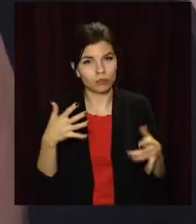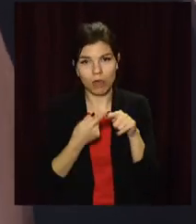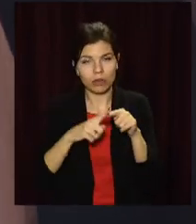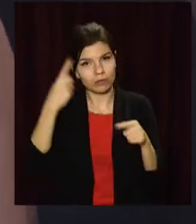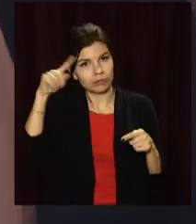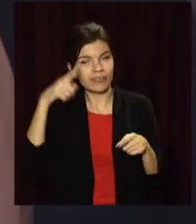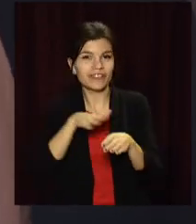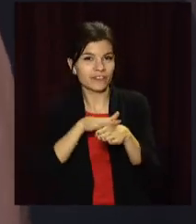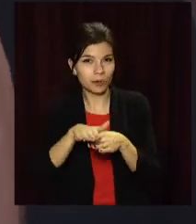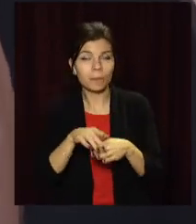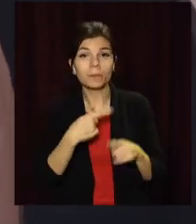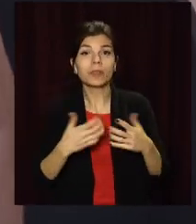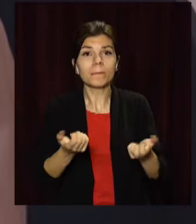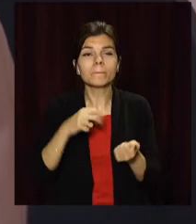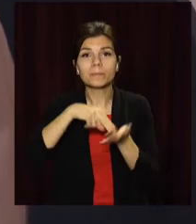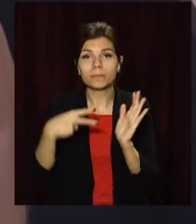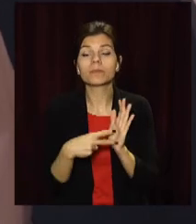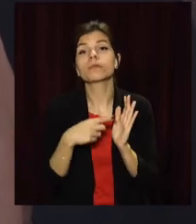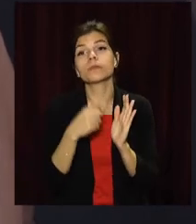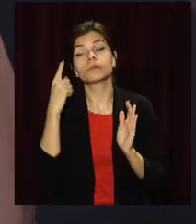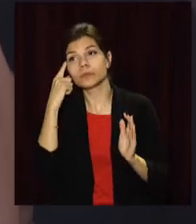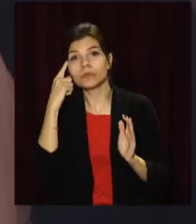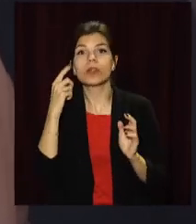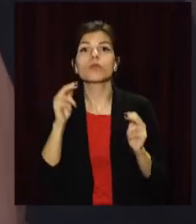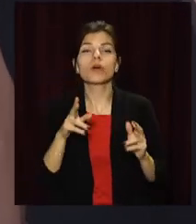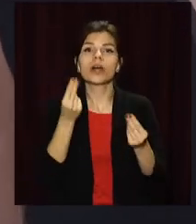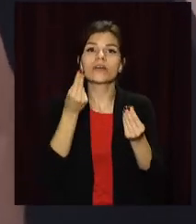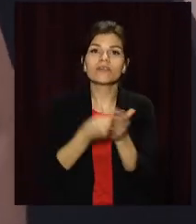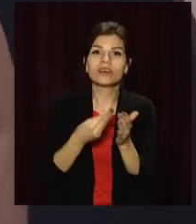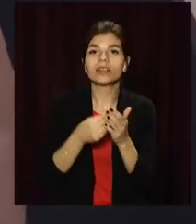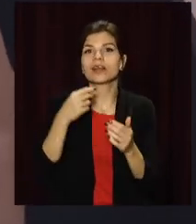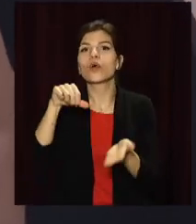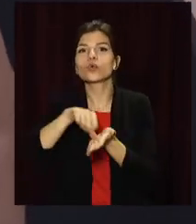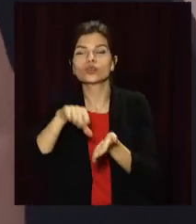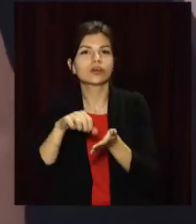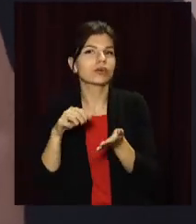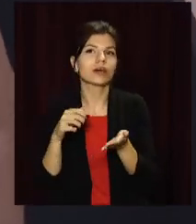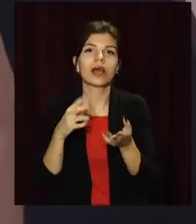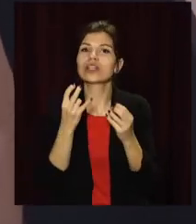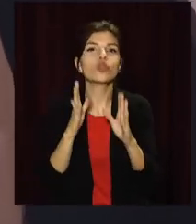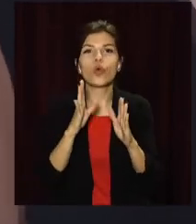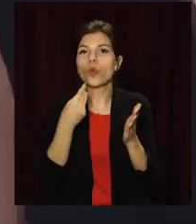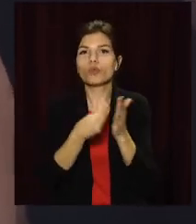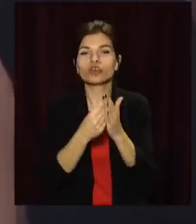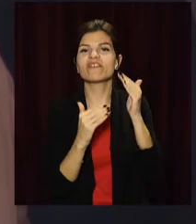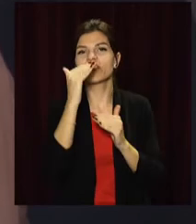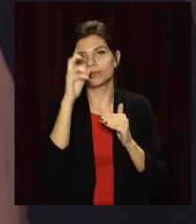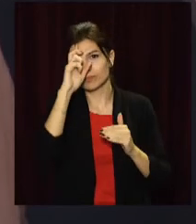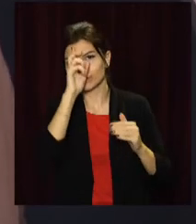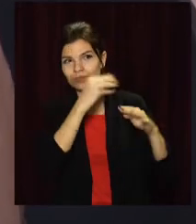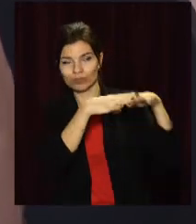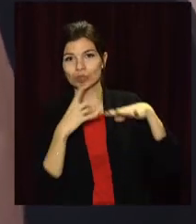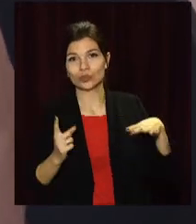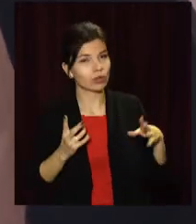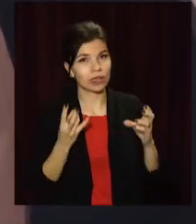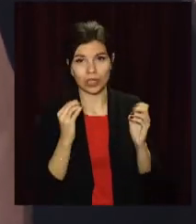проєкти, тому прийняття стратегії дозволить нам залучати кошти не тільки з бюджетів вищого рівня, а